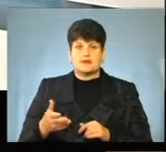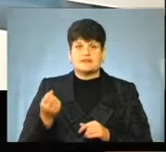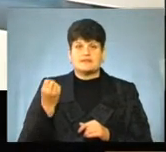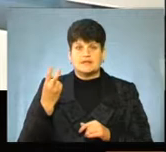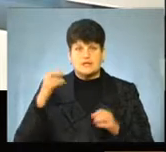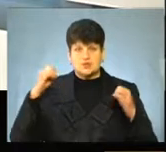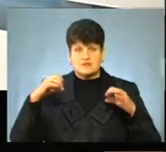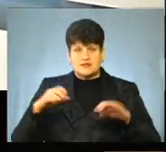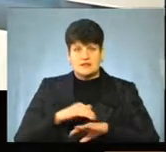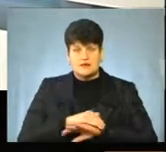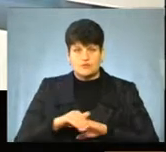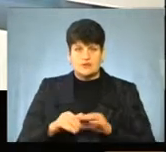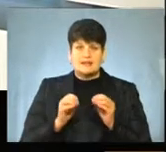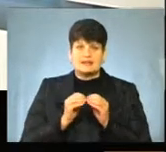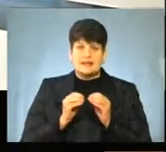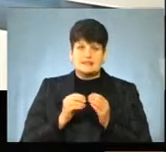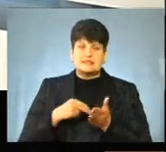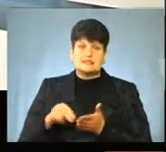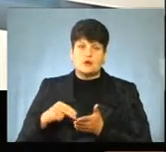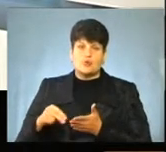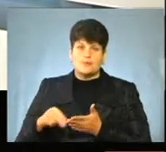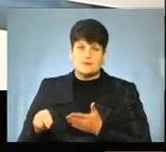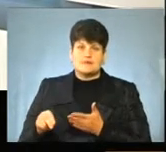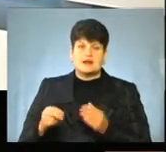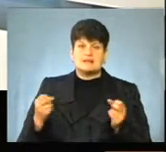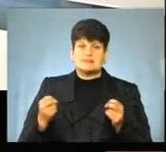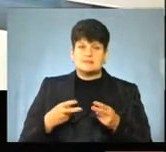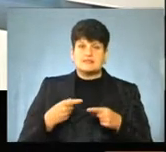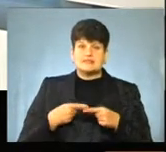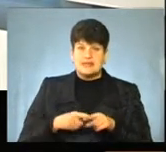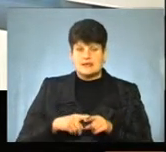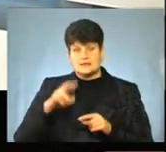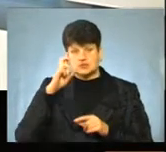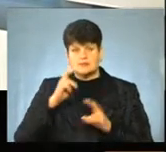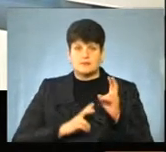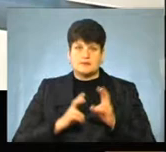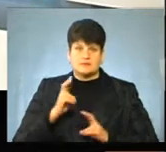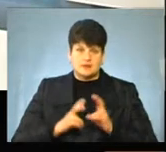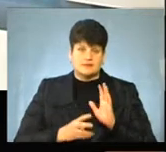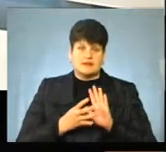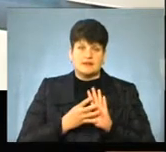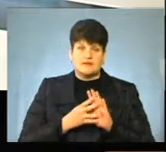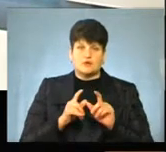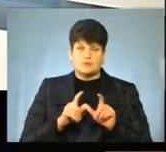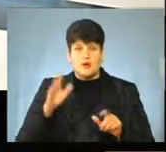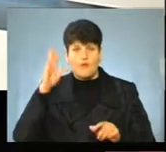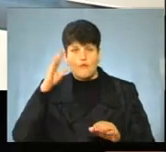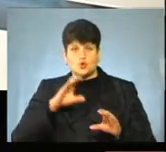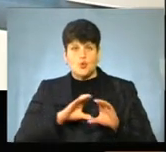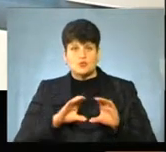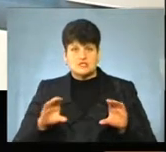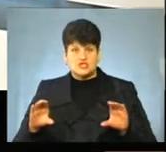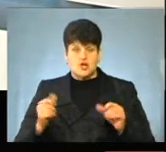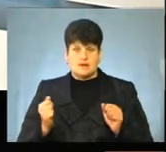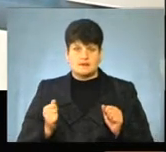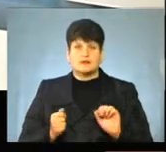12 – освітлення вулиць, 10 – закупівлі спецтехніки для комунальних підприємств, 9 об'єктів водопостачання,